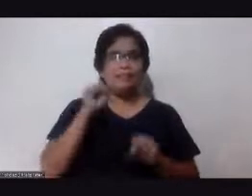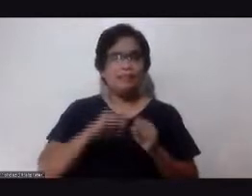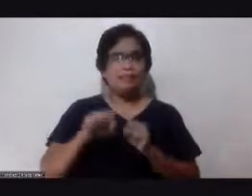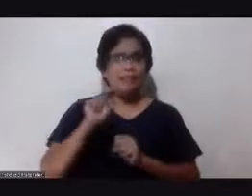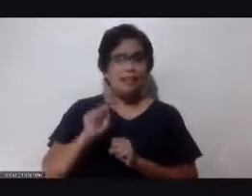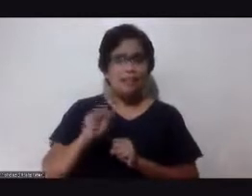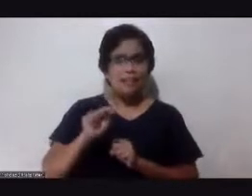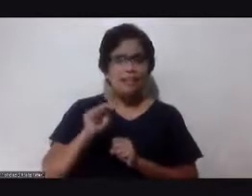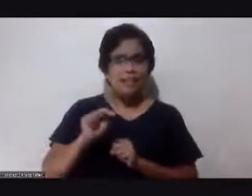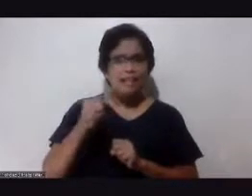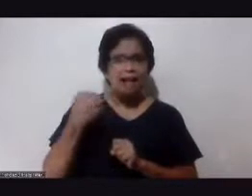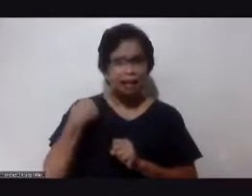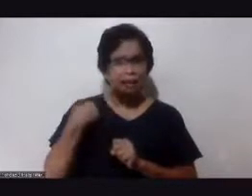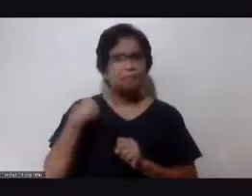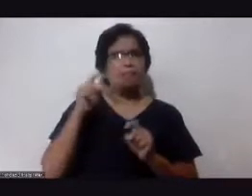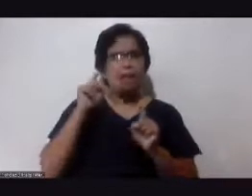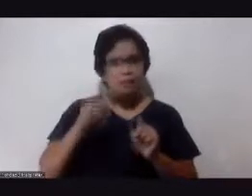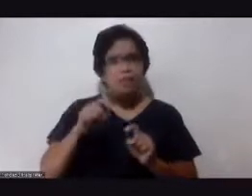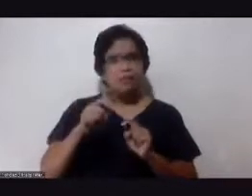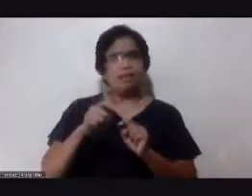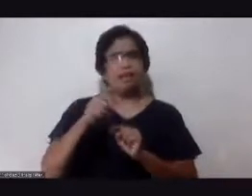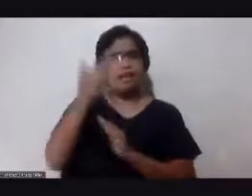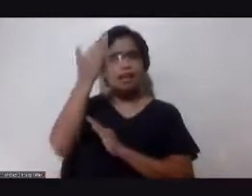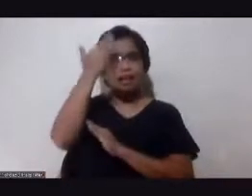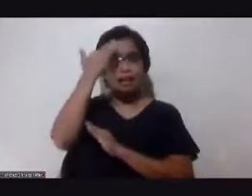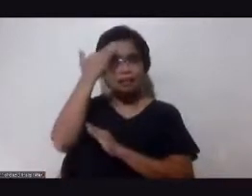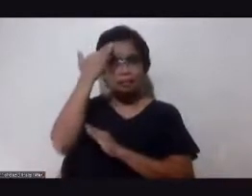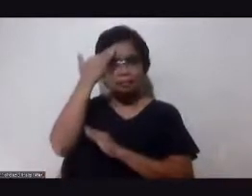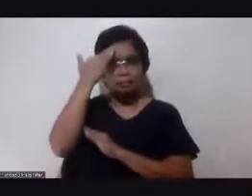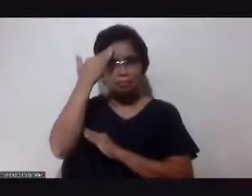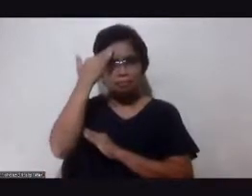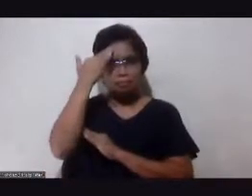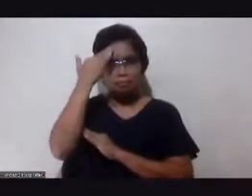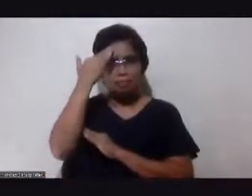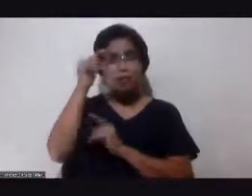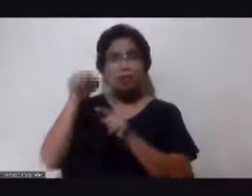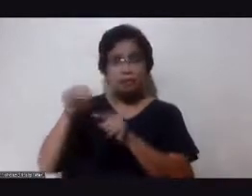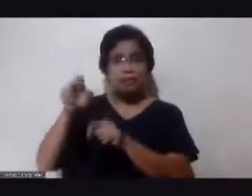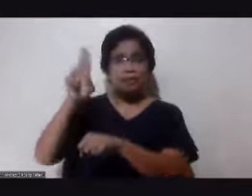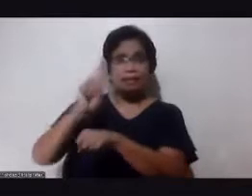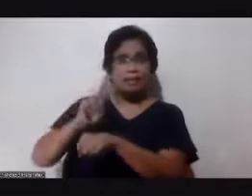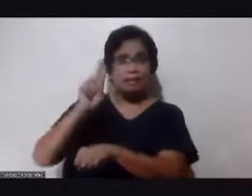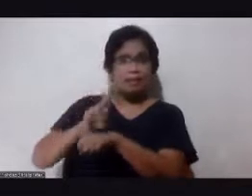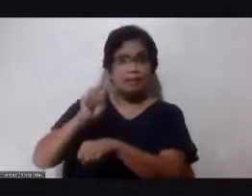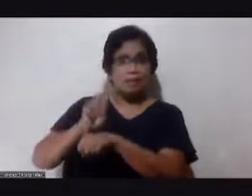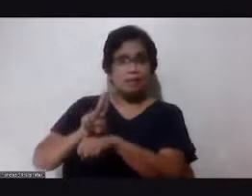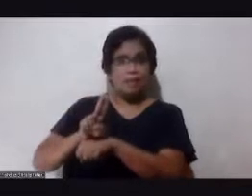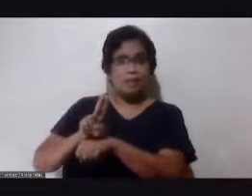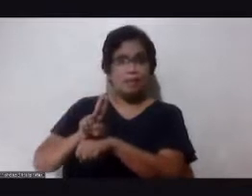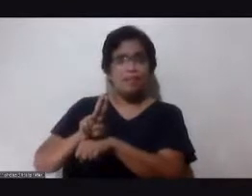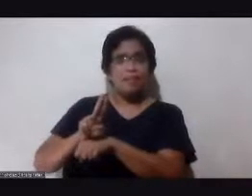may taglay na kaalaman at ginagamit natin yung kaalaman na yan para